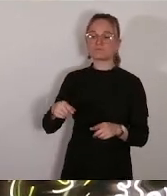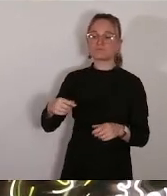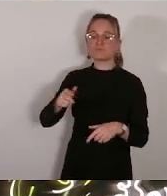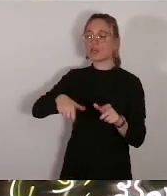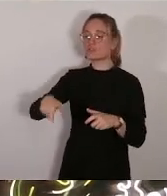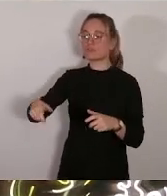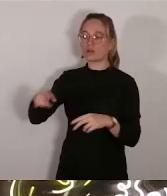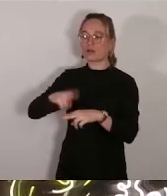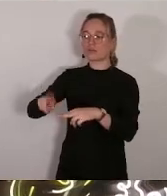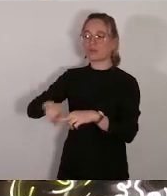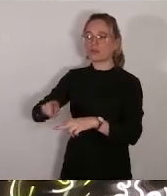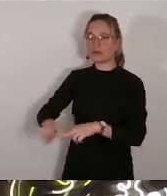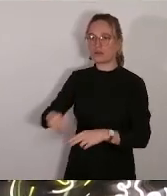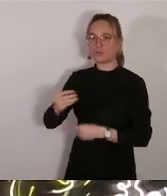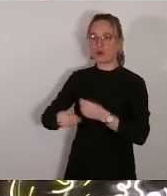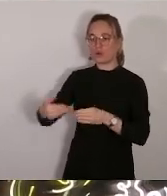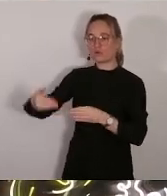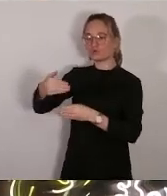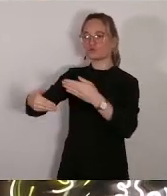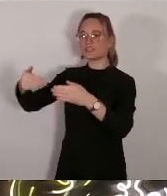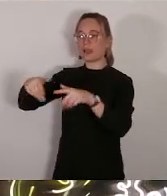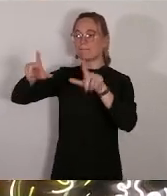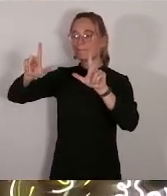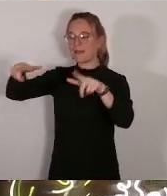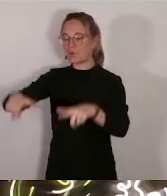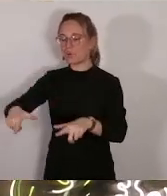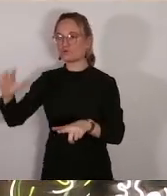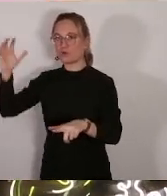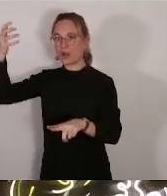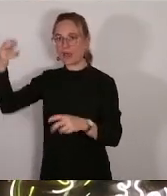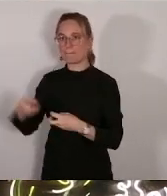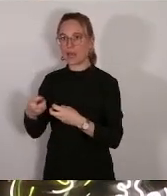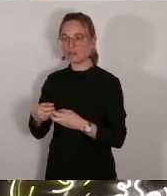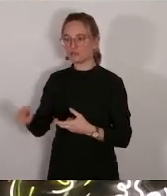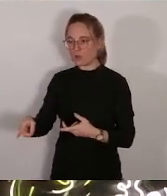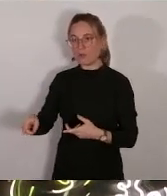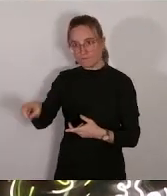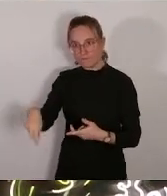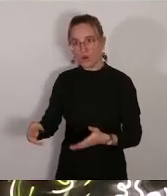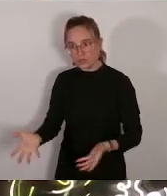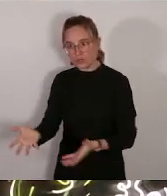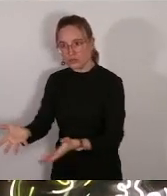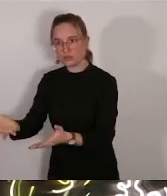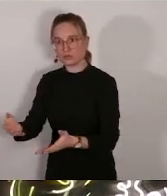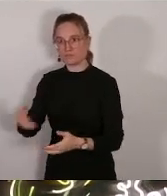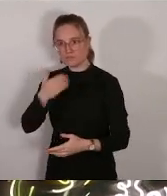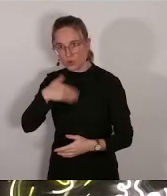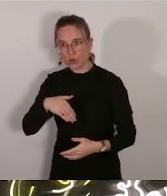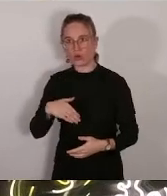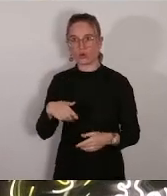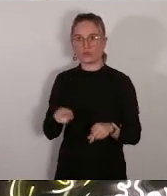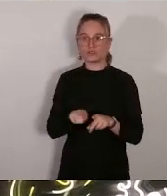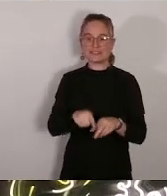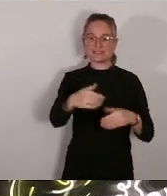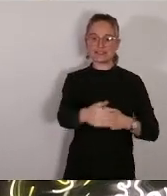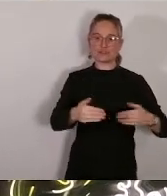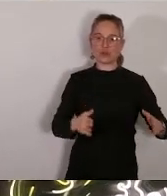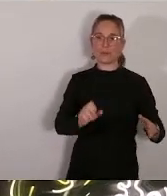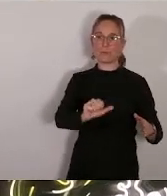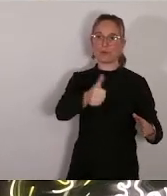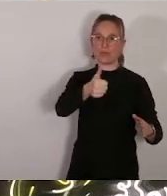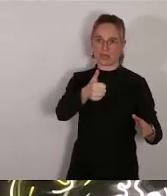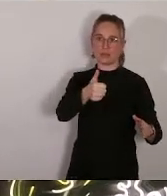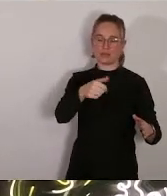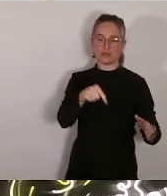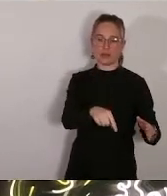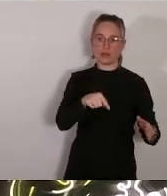Comptez-vous contraindre les indispensables opérations de réhabilitation de secteur du 1er à la condition solaire ? Vous